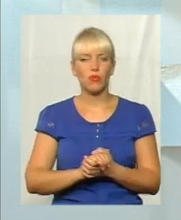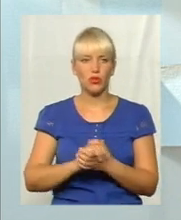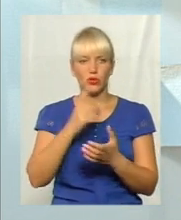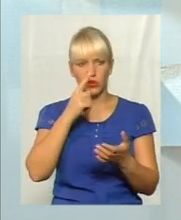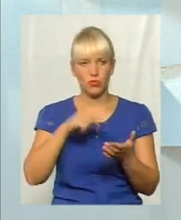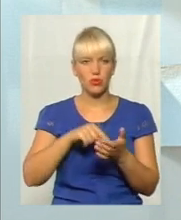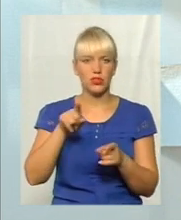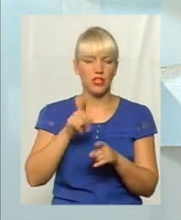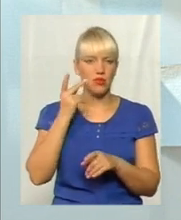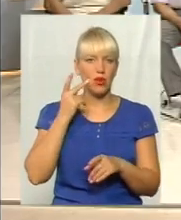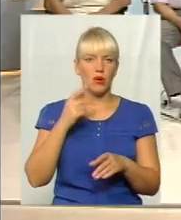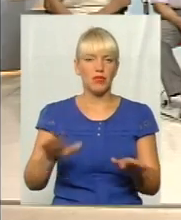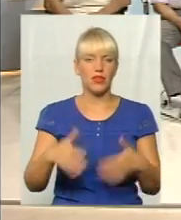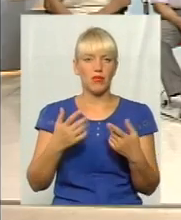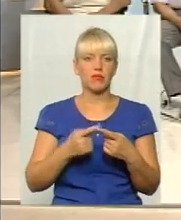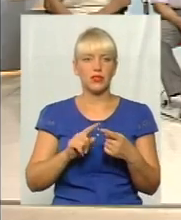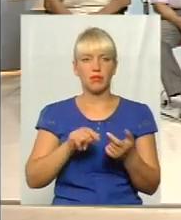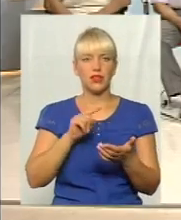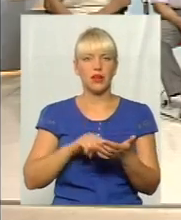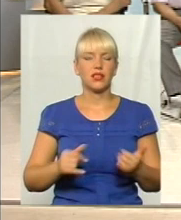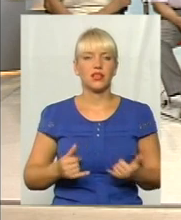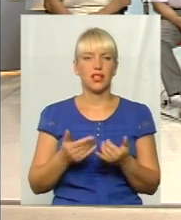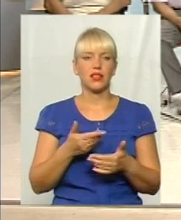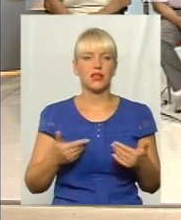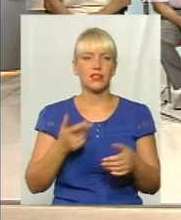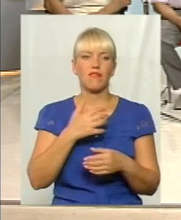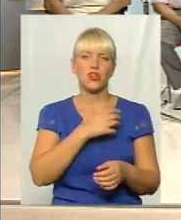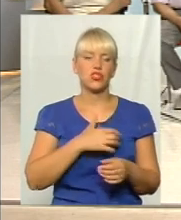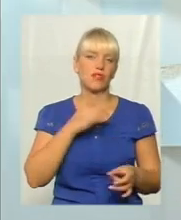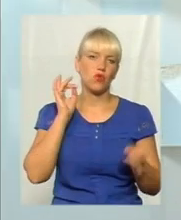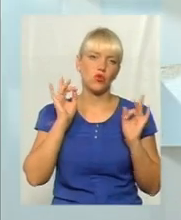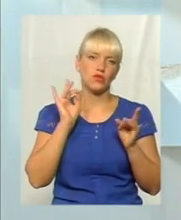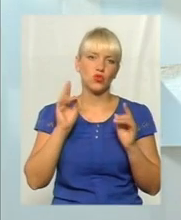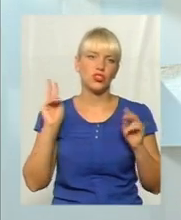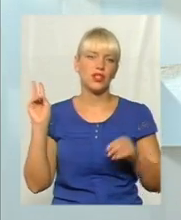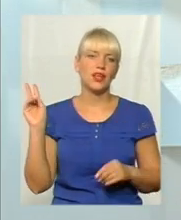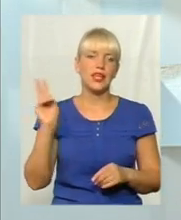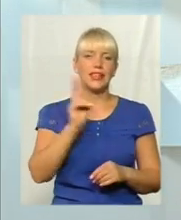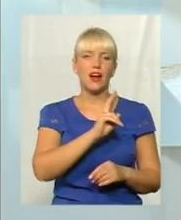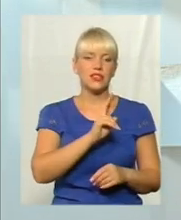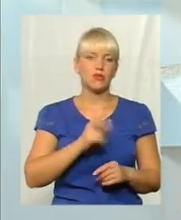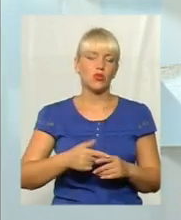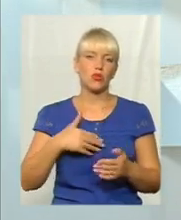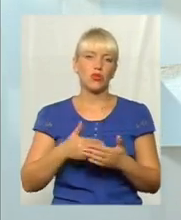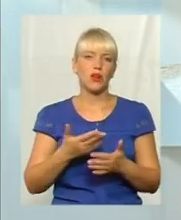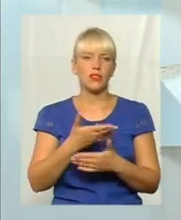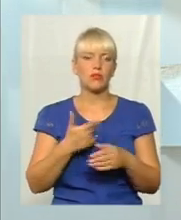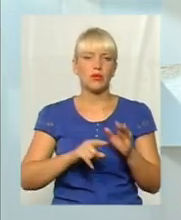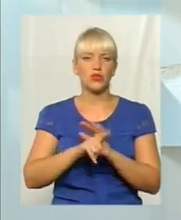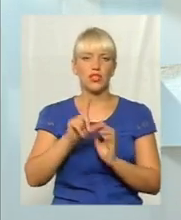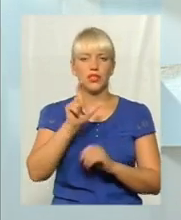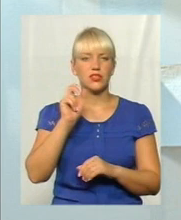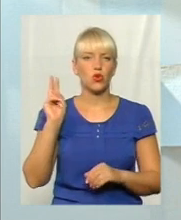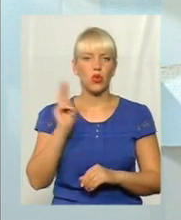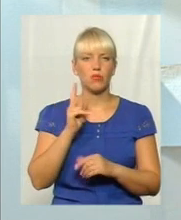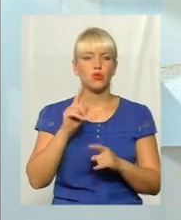це піднімаємо питання. Ще для нас дуже важливо озвучення транспорту громадського. Звичайно, ми почали з тролейбусів, так як